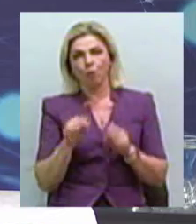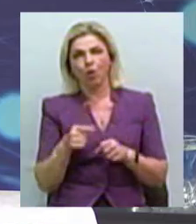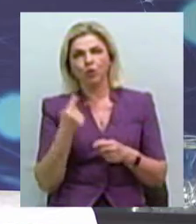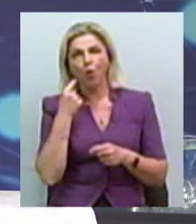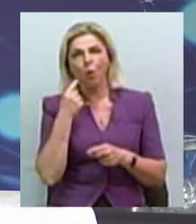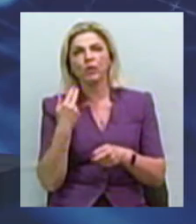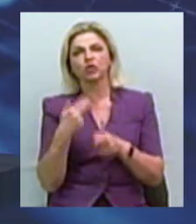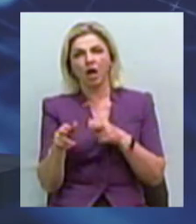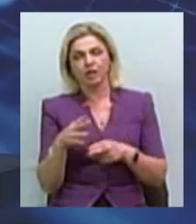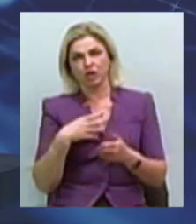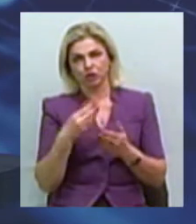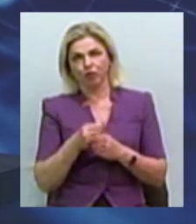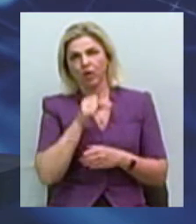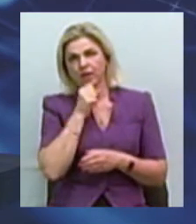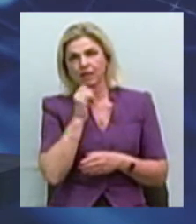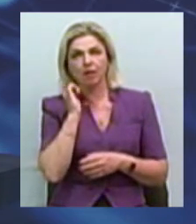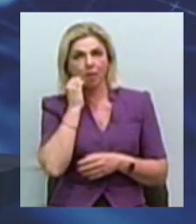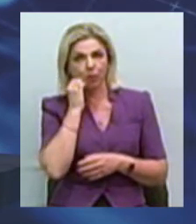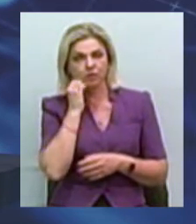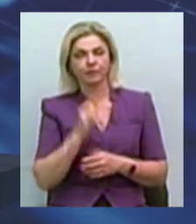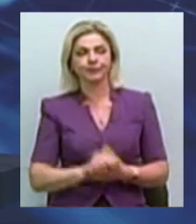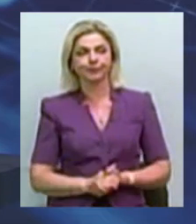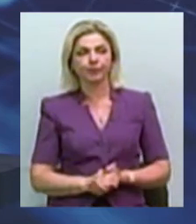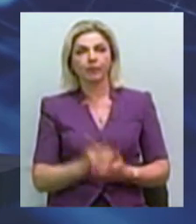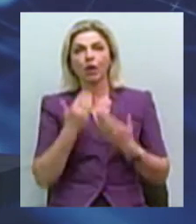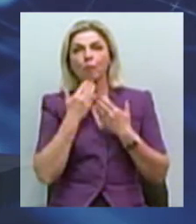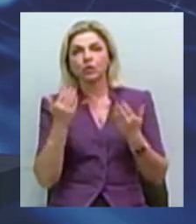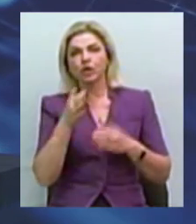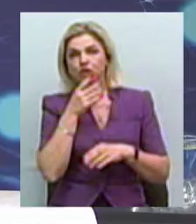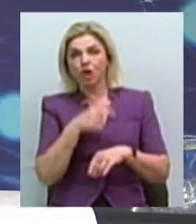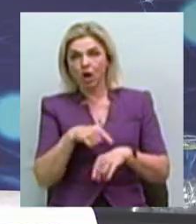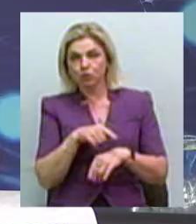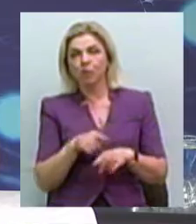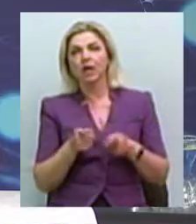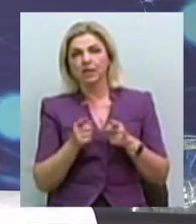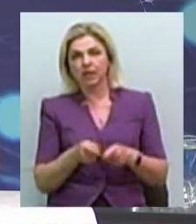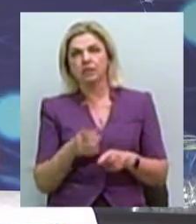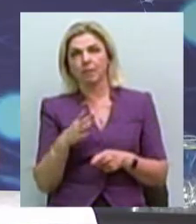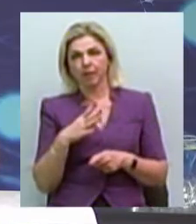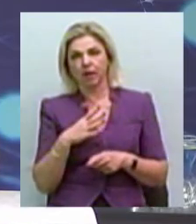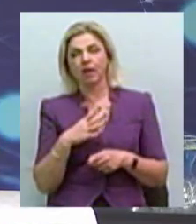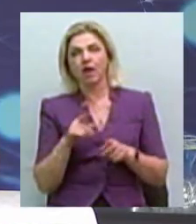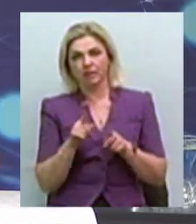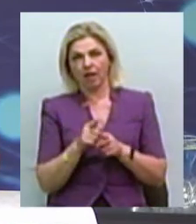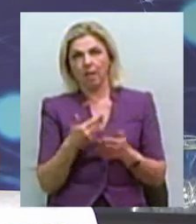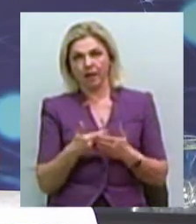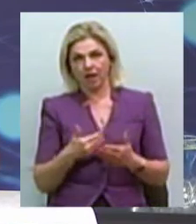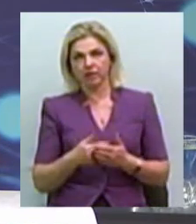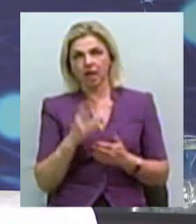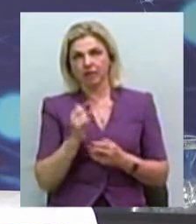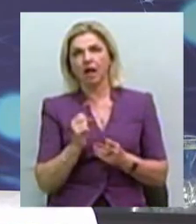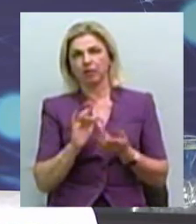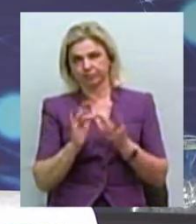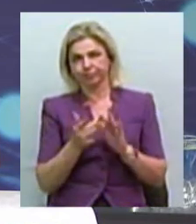батьків або дідусів і бабусь. Так би мовити, останнім часом дійсно було також в інтернаційному просторі, такі приклади, на жаль, жахливі.